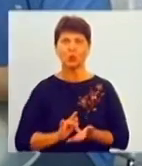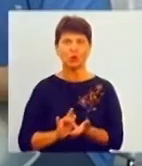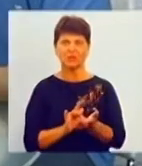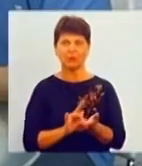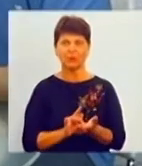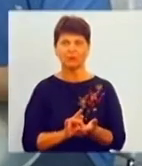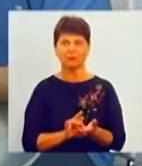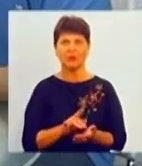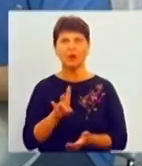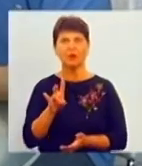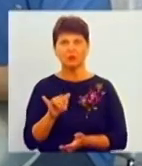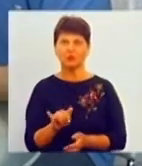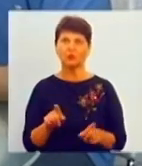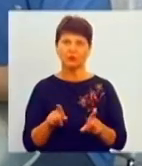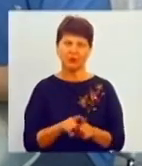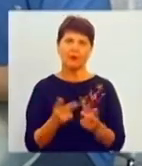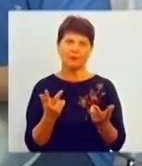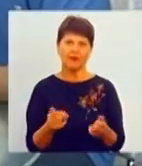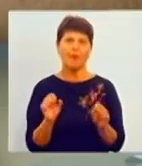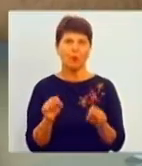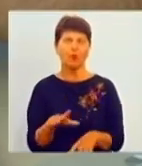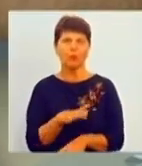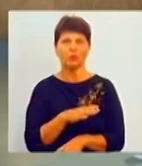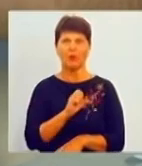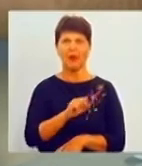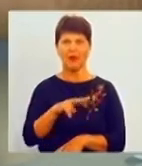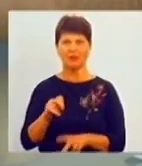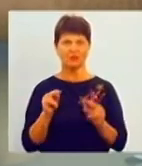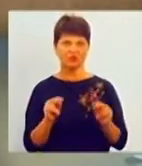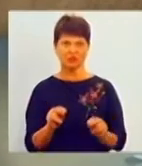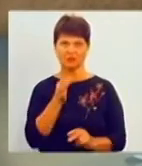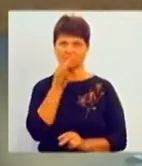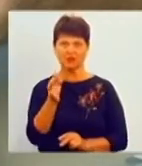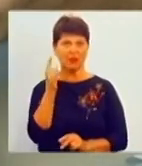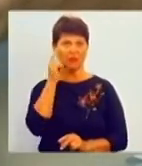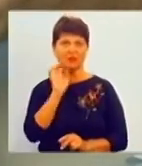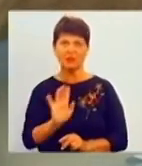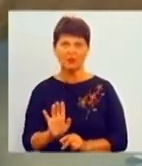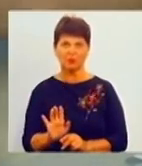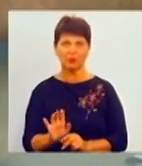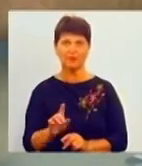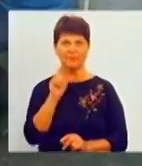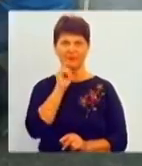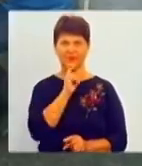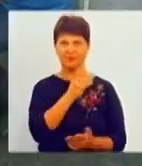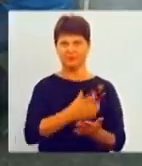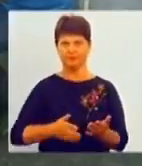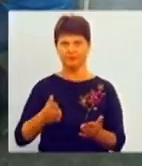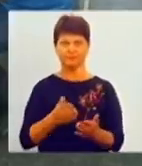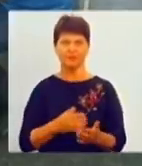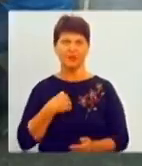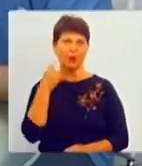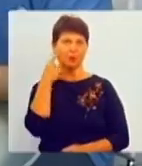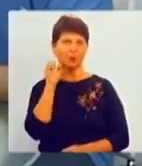Ну, таке, да, могло бути, але, чесно кажучи, не думали, що саме Вінницю знімуть. Я думаю, може, вони